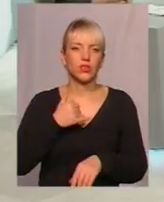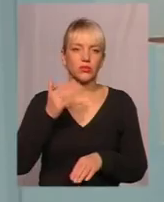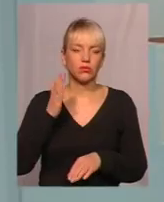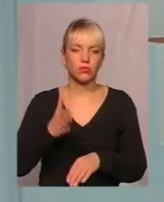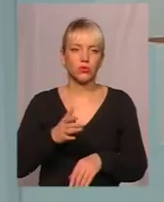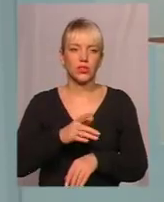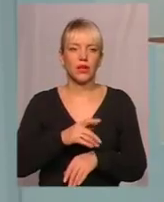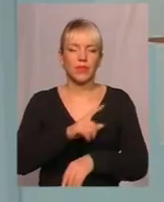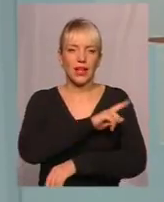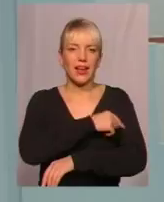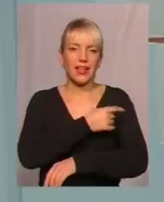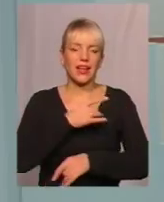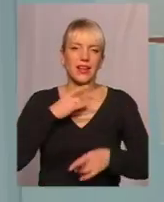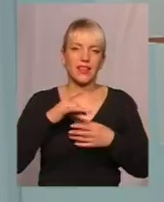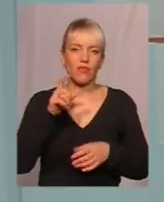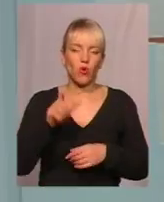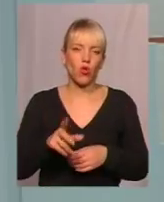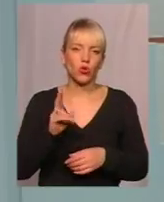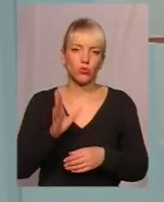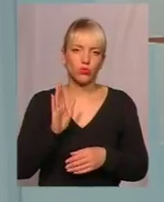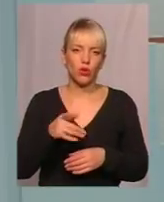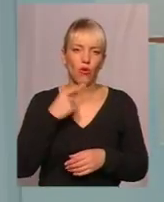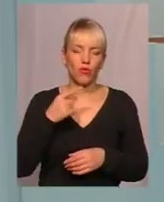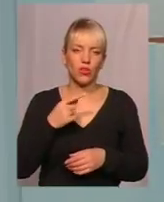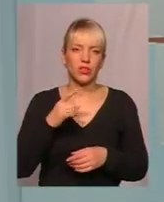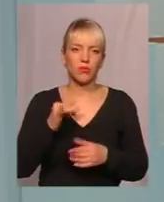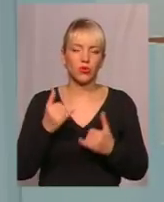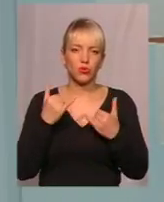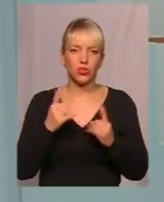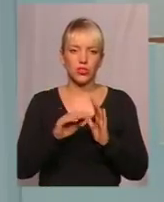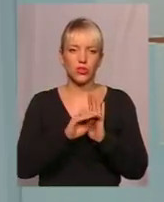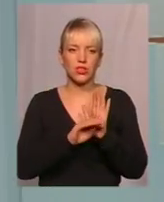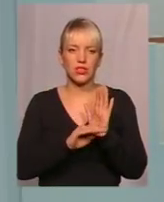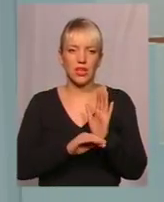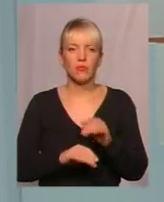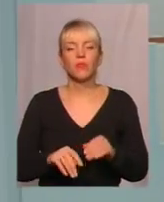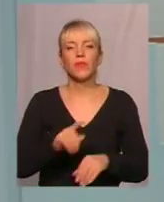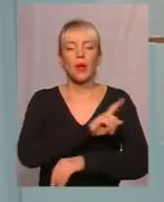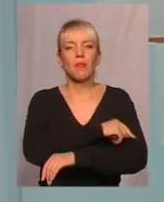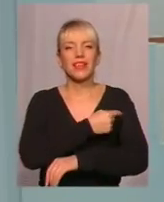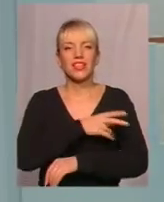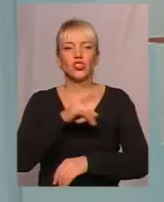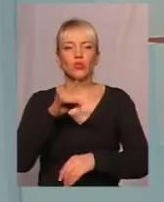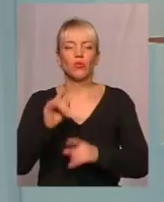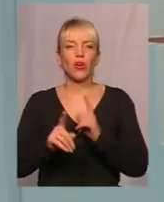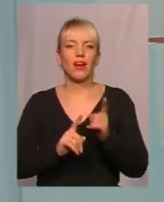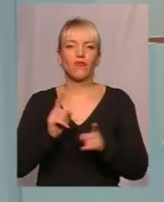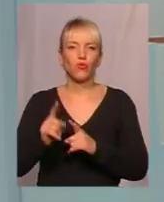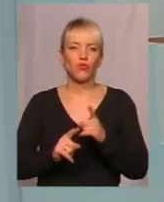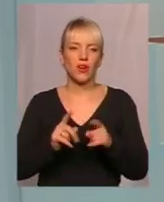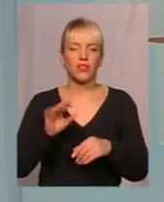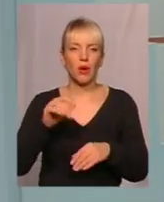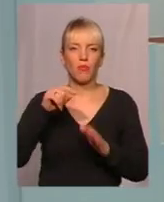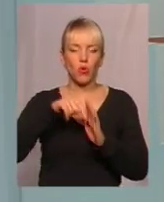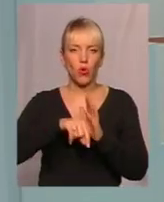лікар-невролог, який також буде говорити про сучасну систему медичну, про те реформування, про роль